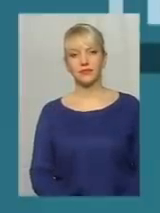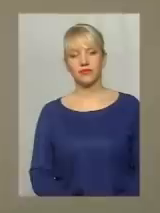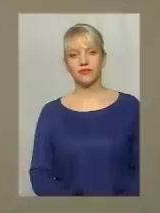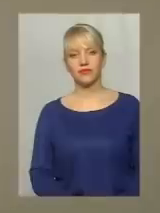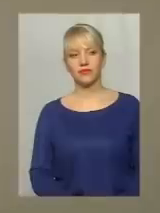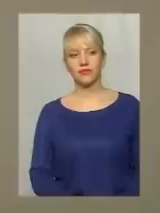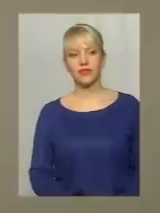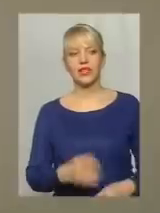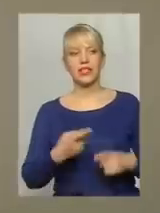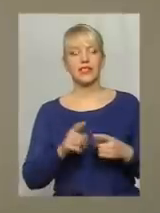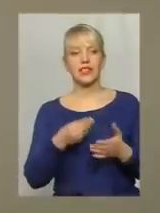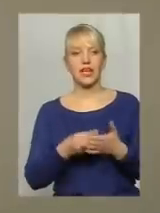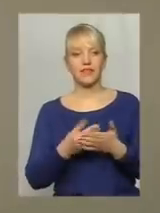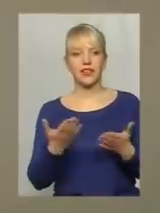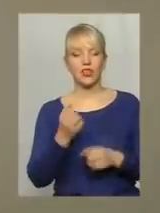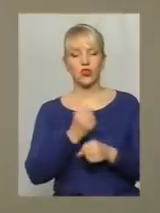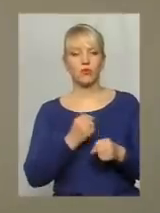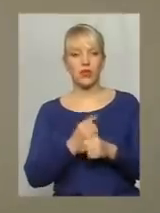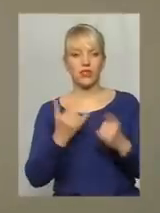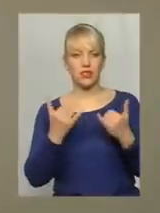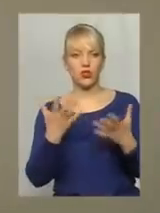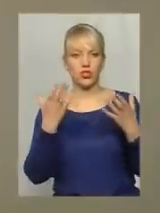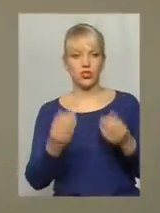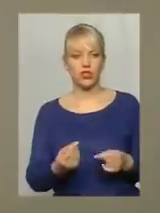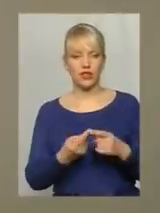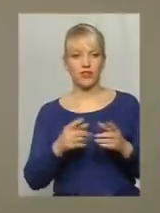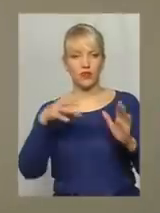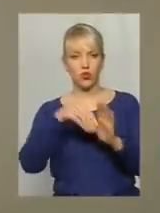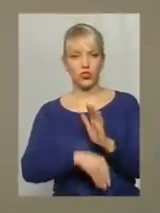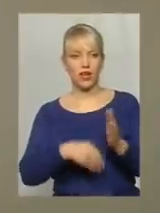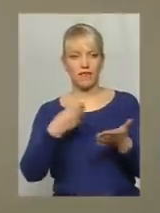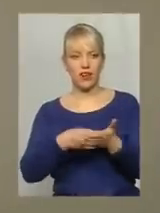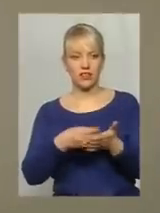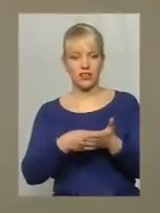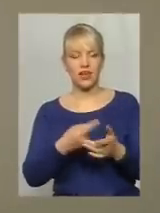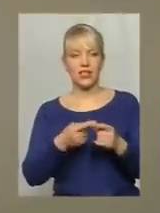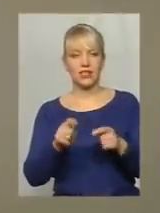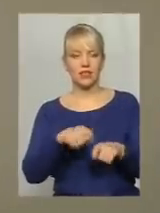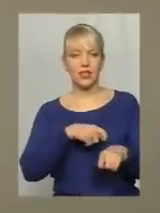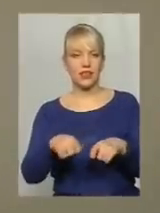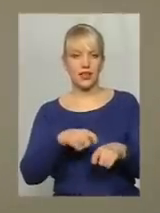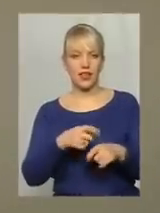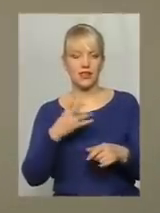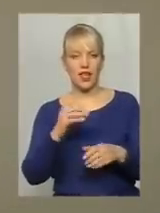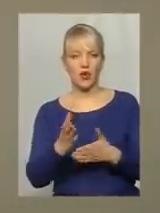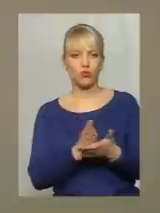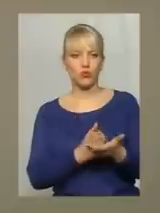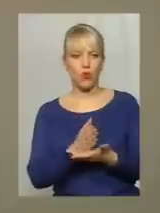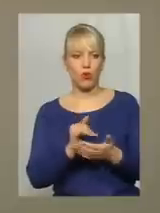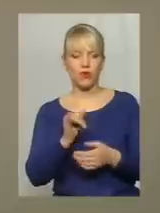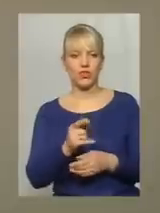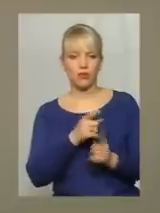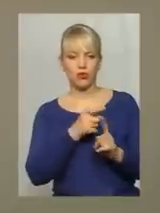Цей тариф, який розробляється на сьогоднішній день, він включає вартість тих матеріалів на обслуговування і